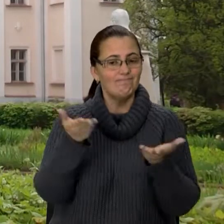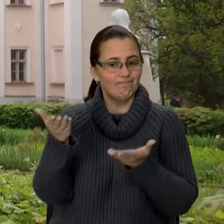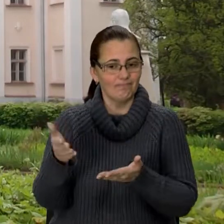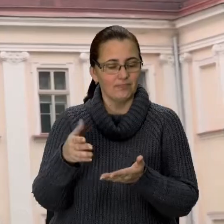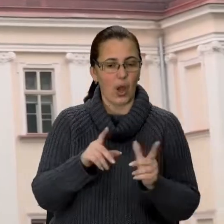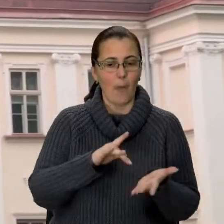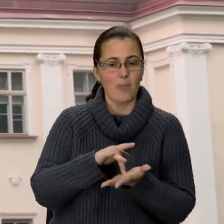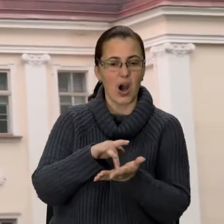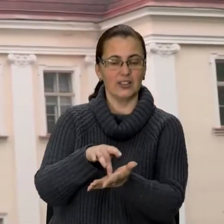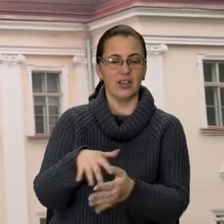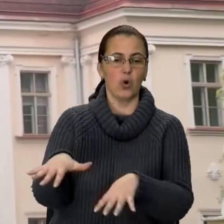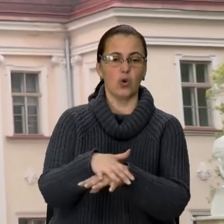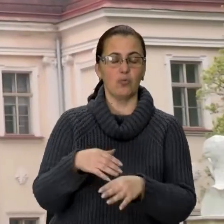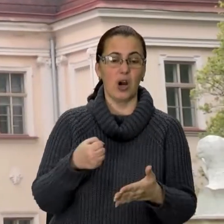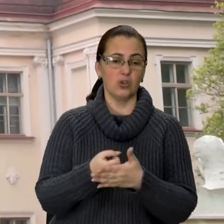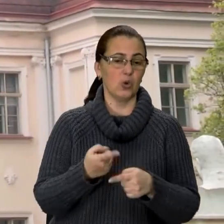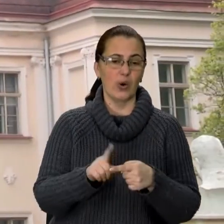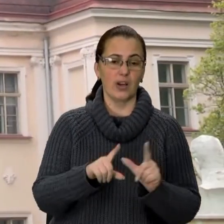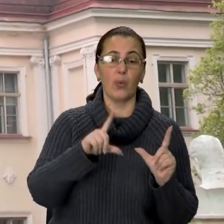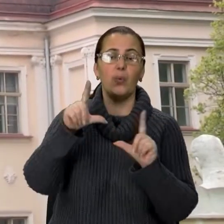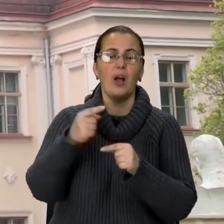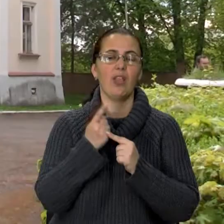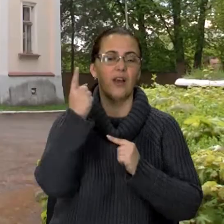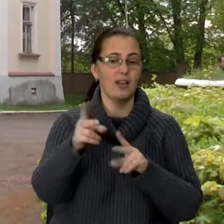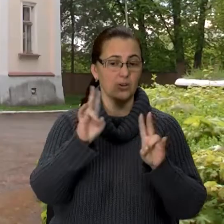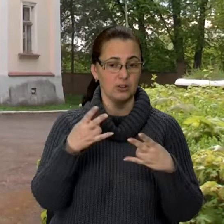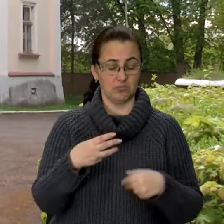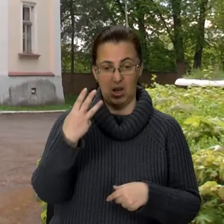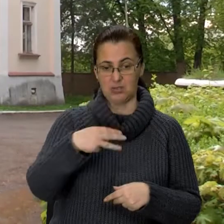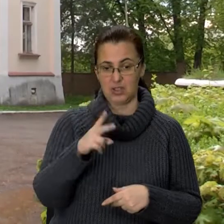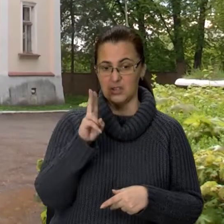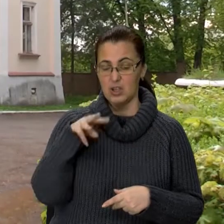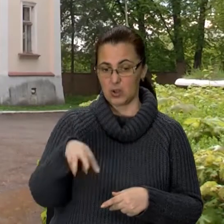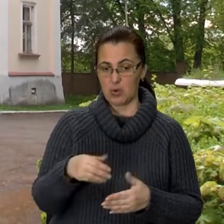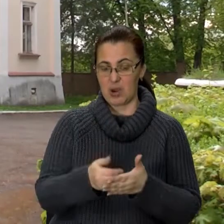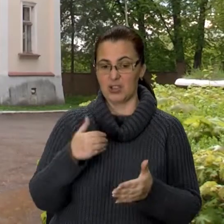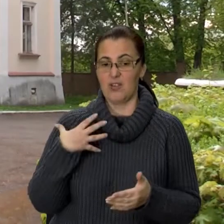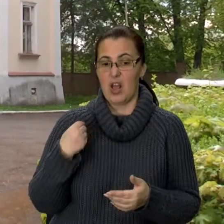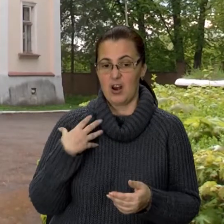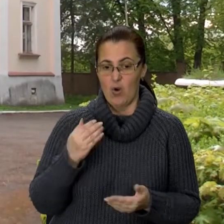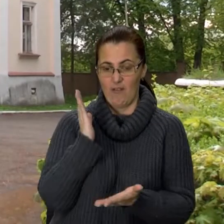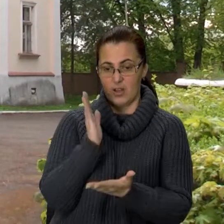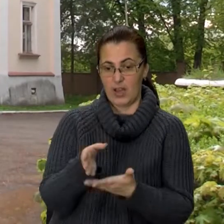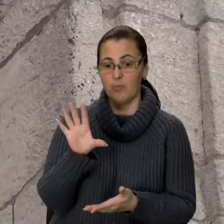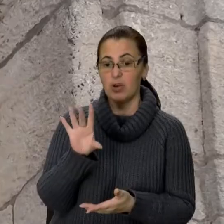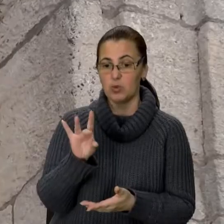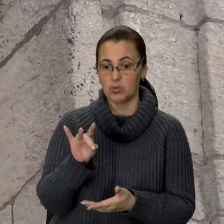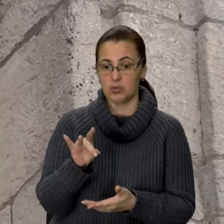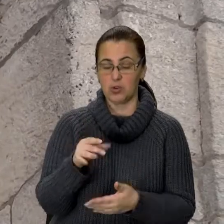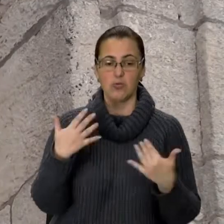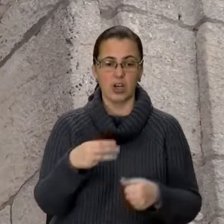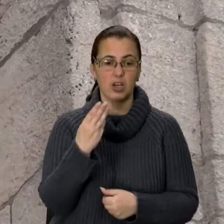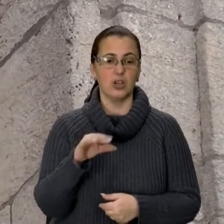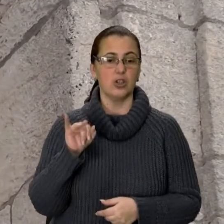громадами, до яких їхати далеко не треба. Лише 30 кілометрів від міста Лева, напрямку того ж Дрогобича і ми у